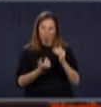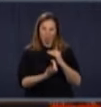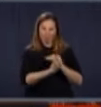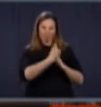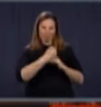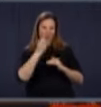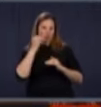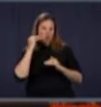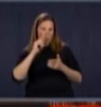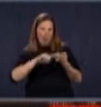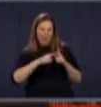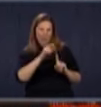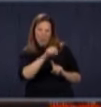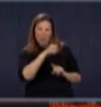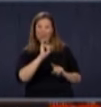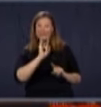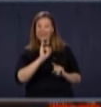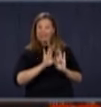les distances?